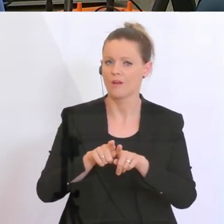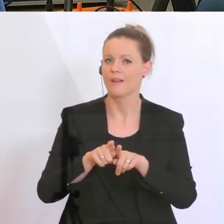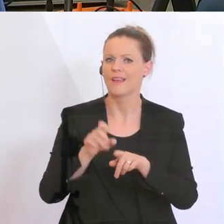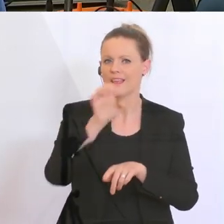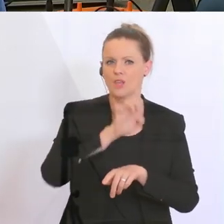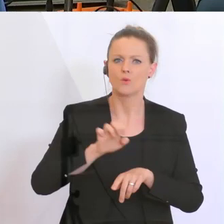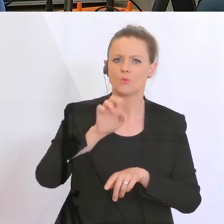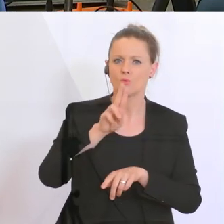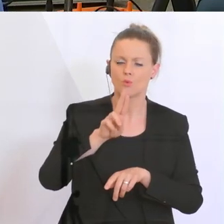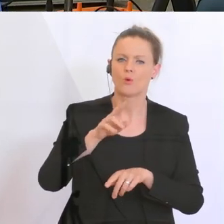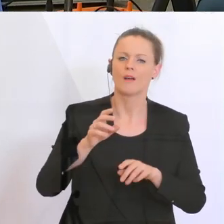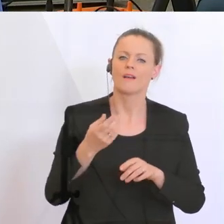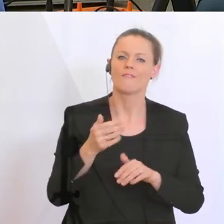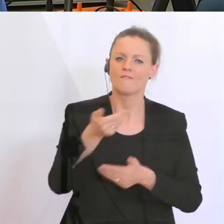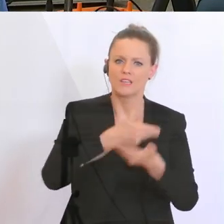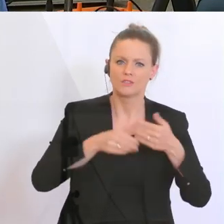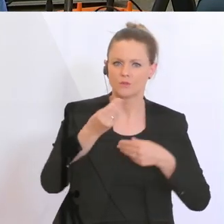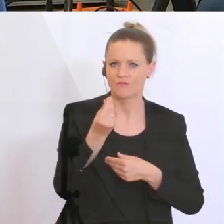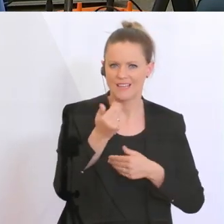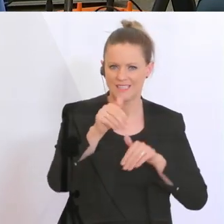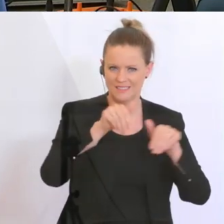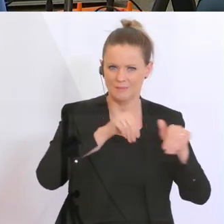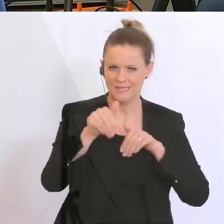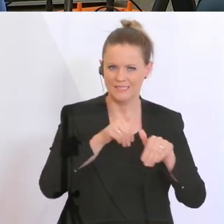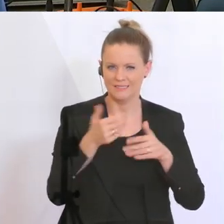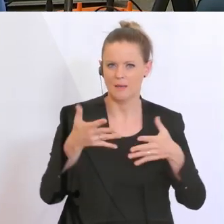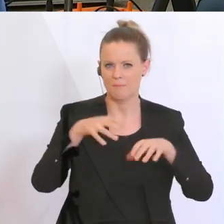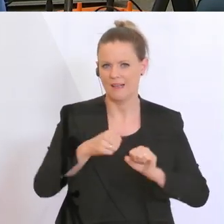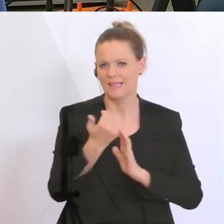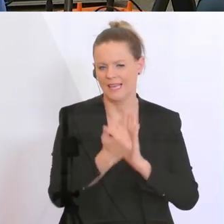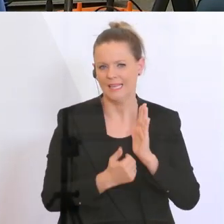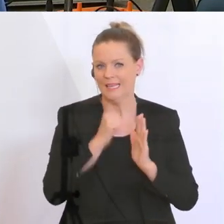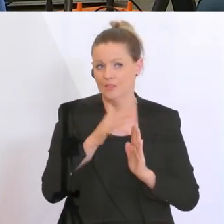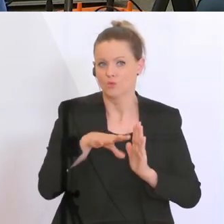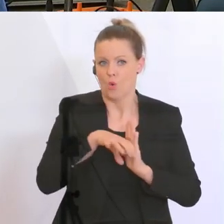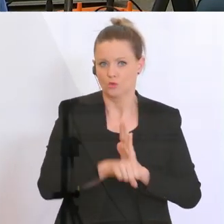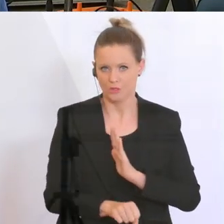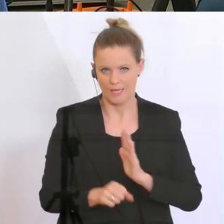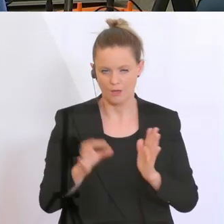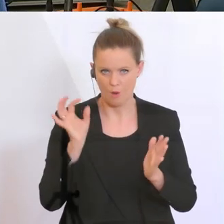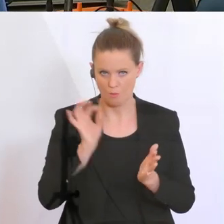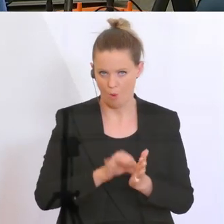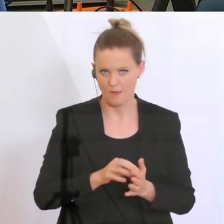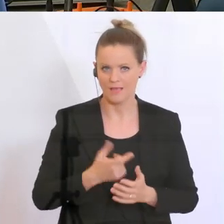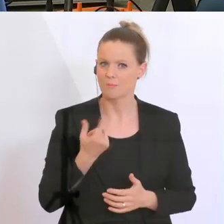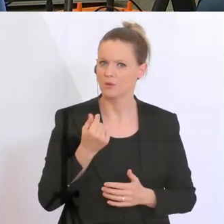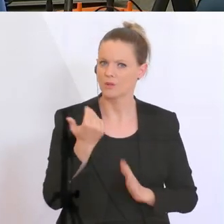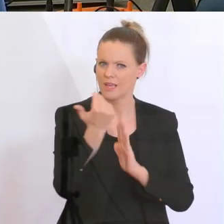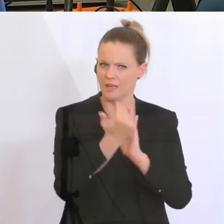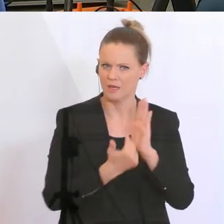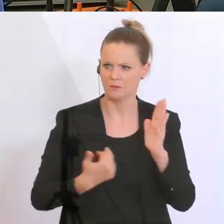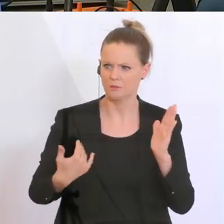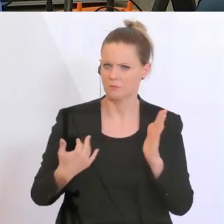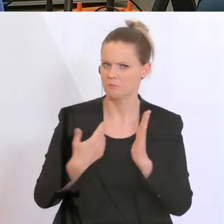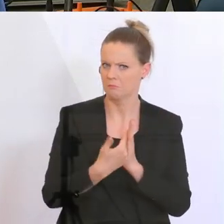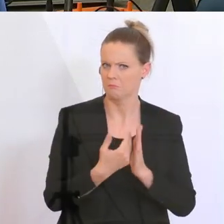ausgesprochen, die Bankenregeln weniger streng auszulegen. In dieser Krisenzeit heißt das, die Regeln waren ohnehin